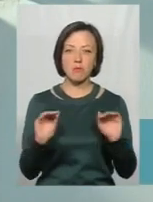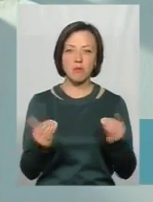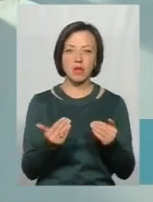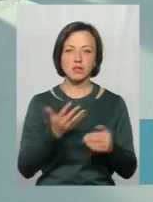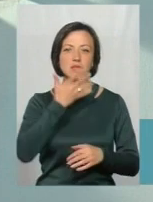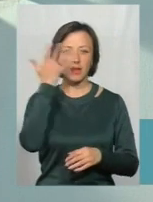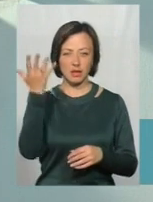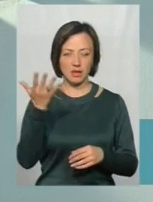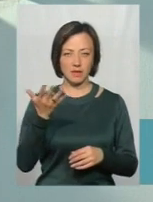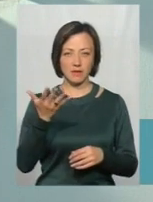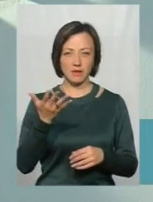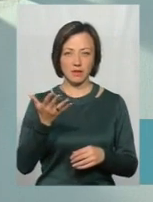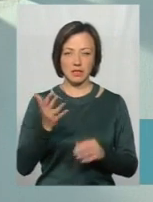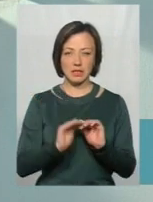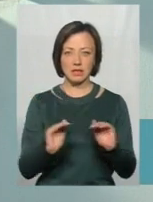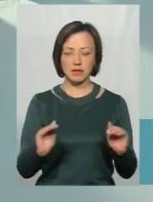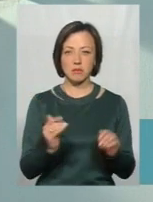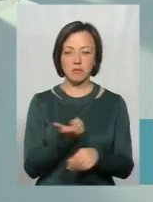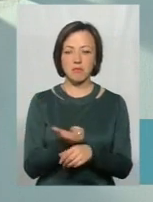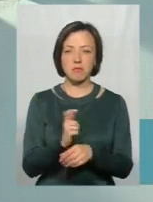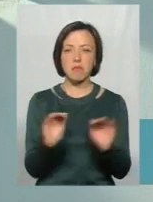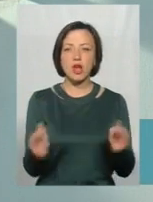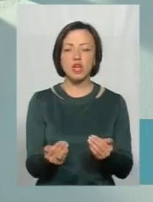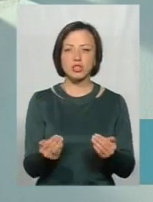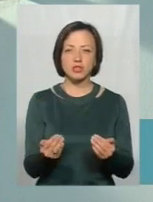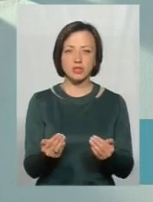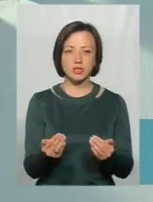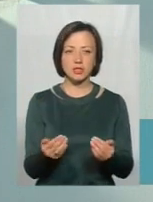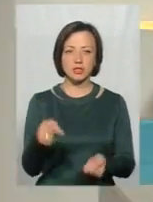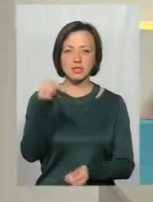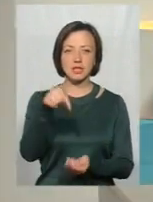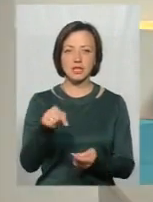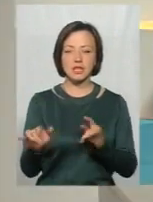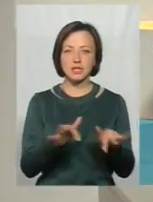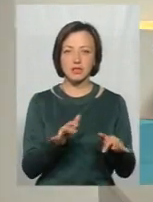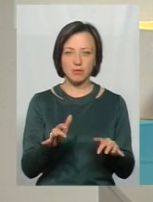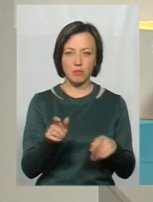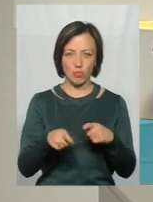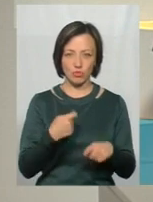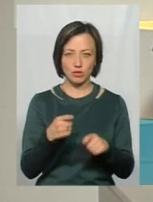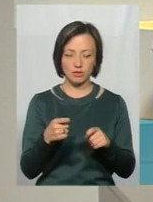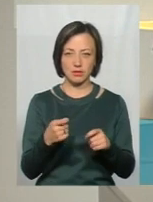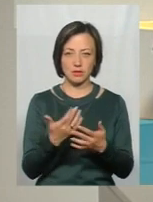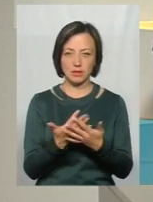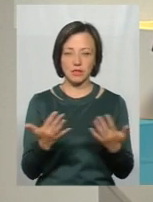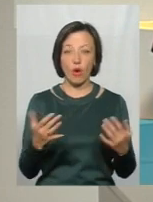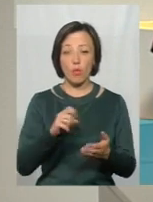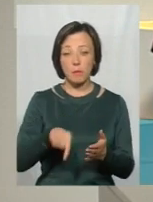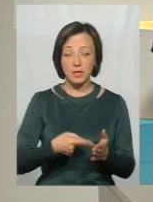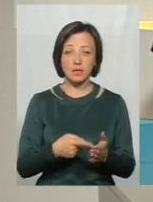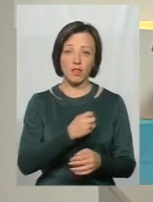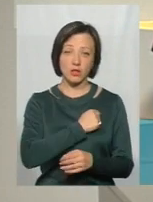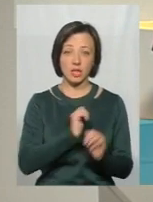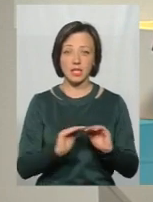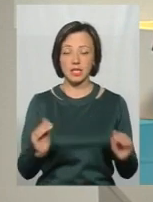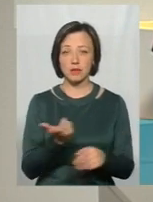задирливі, менш схильні до таких ось дій, вчинків. У місті ж, на жаль,